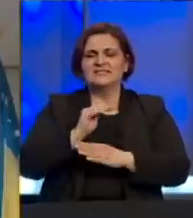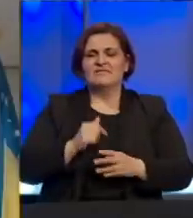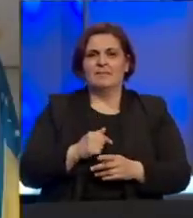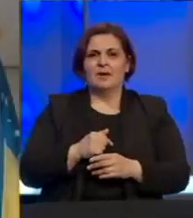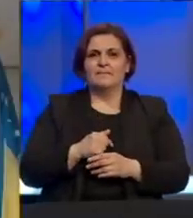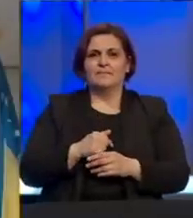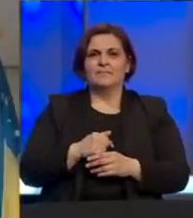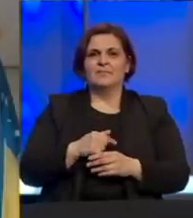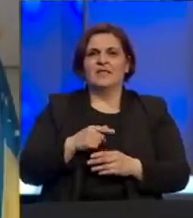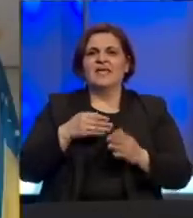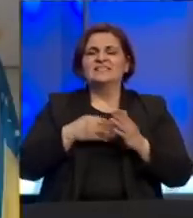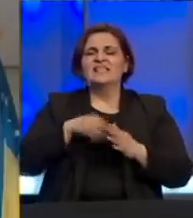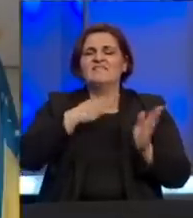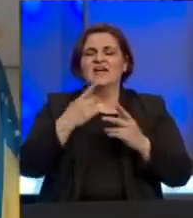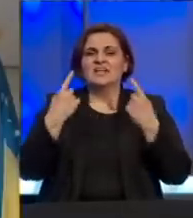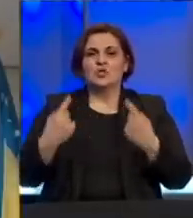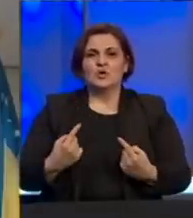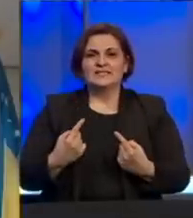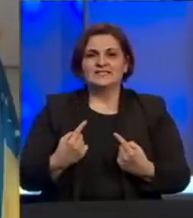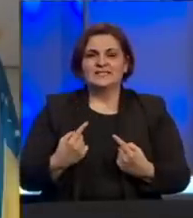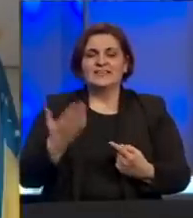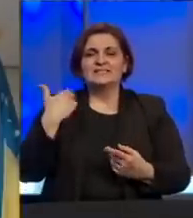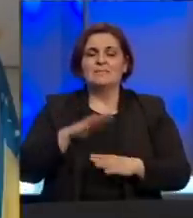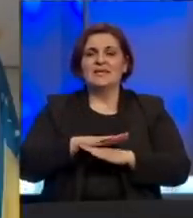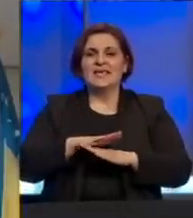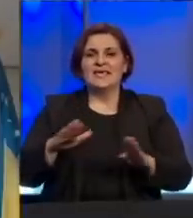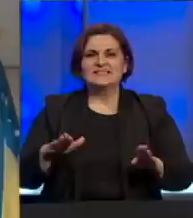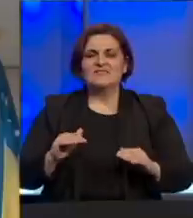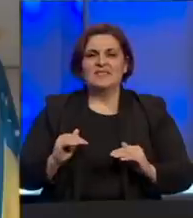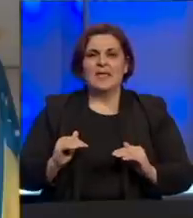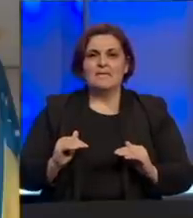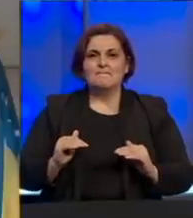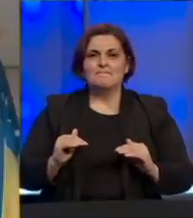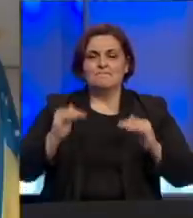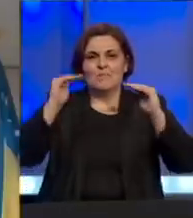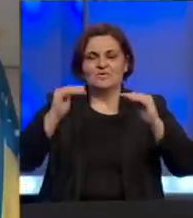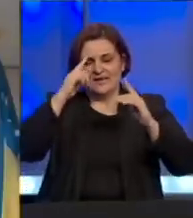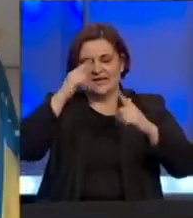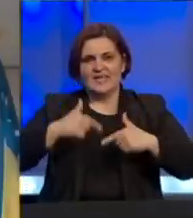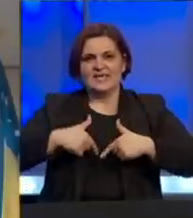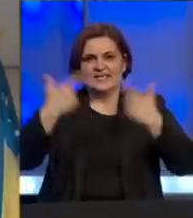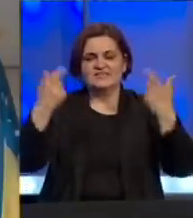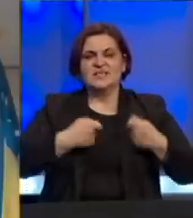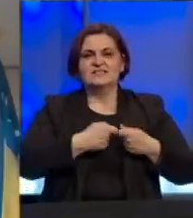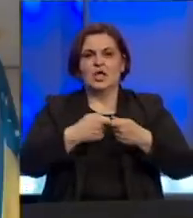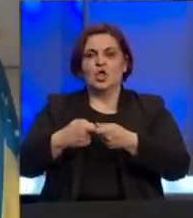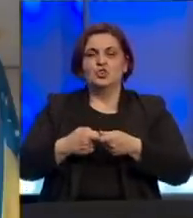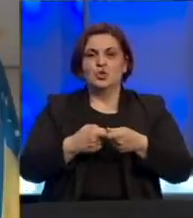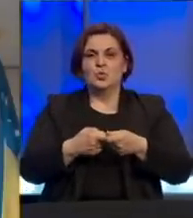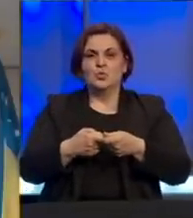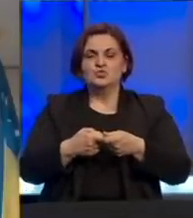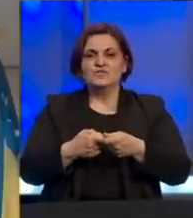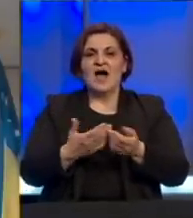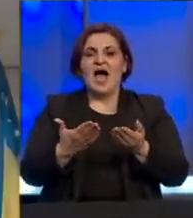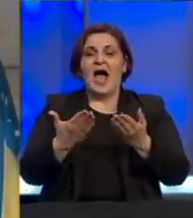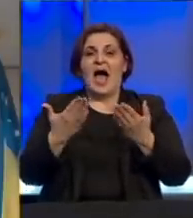je cilj manjerinog stanja da se prije svega podigne svijest društva ali